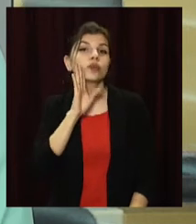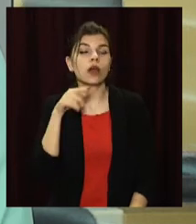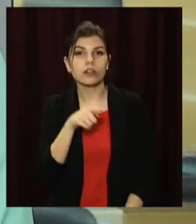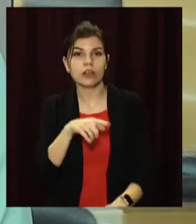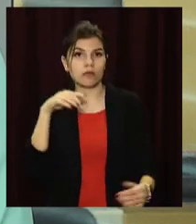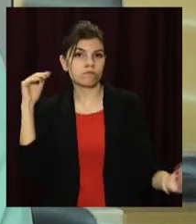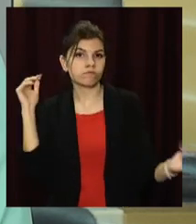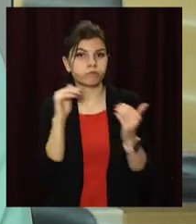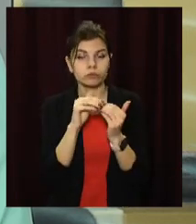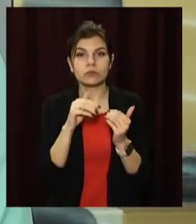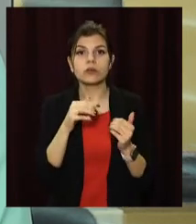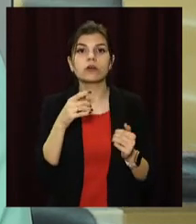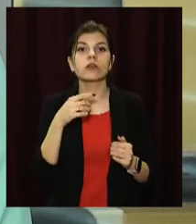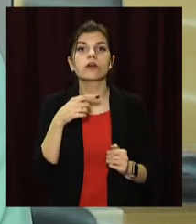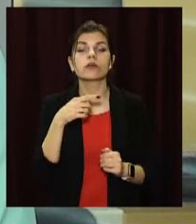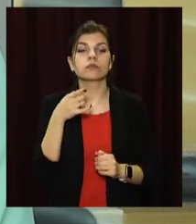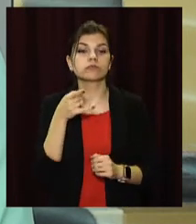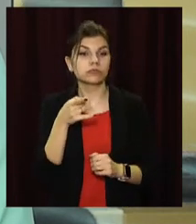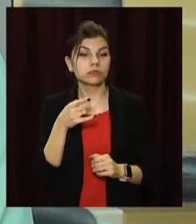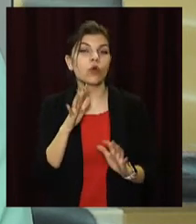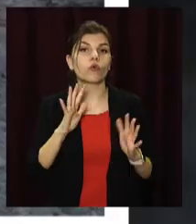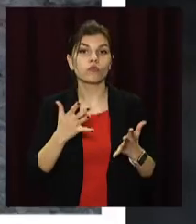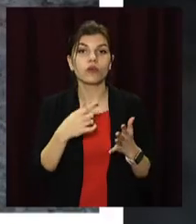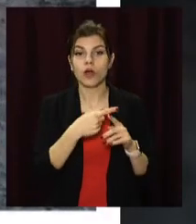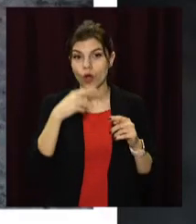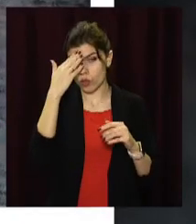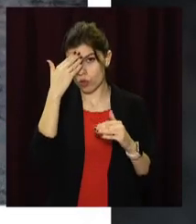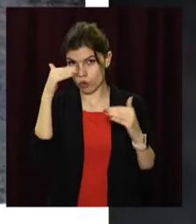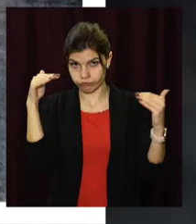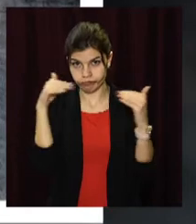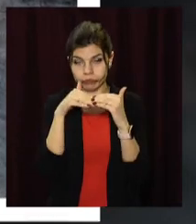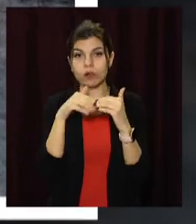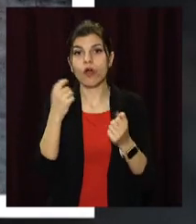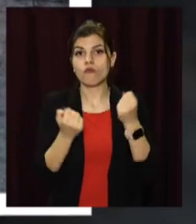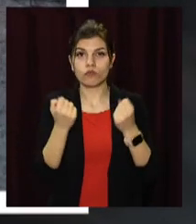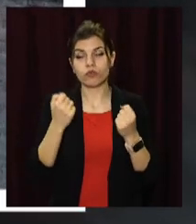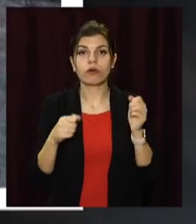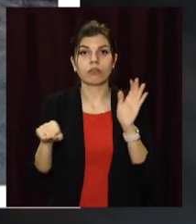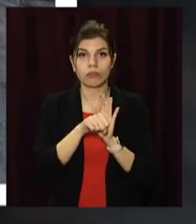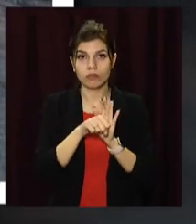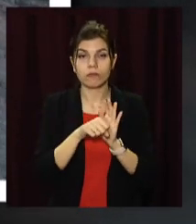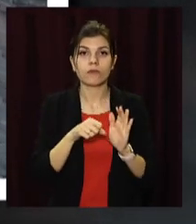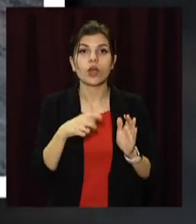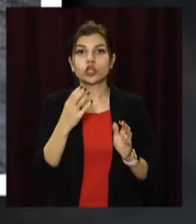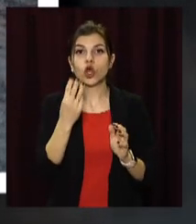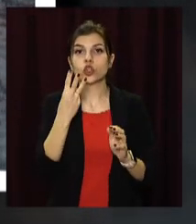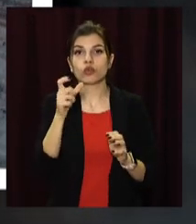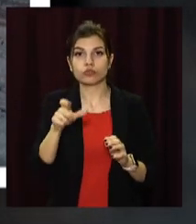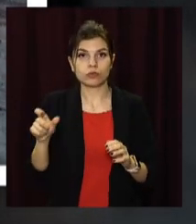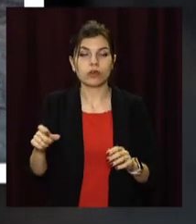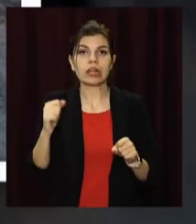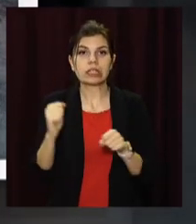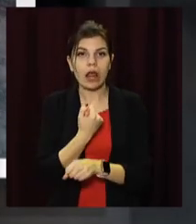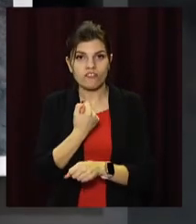зіткнулися Опель Астра та Опель Кадет. Внаслідок лобового зіткнення загинув водій однієї з інамарок. Ще троє пасажирів